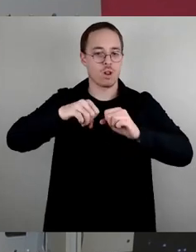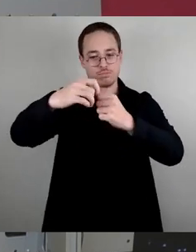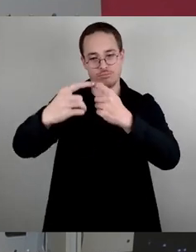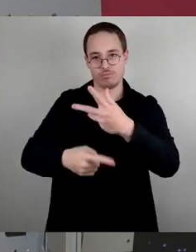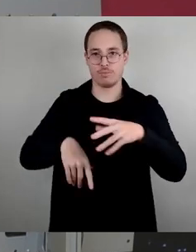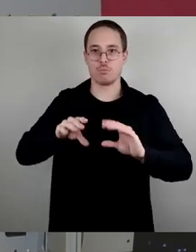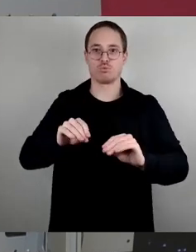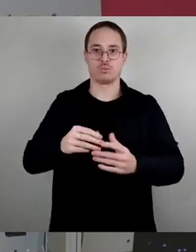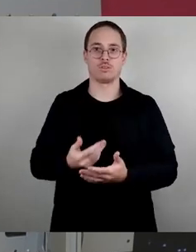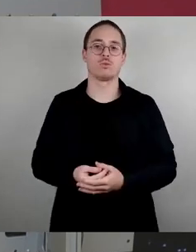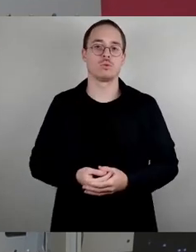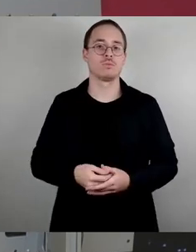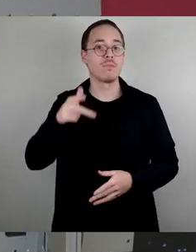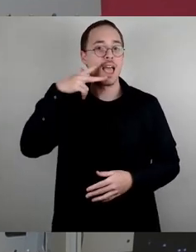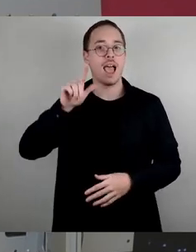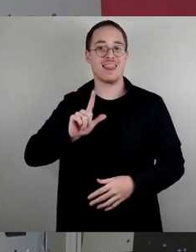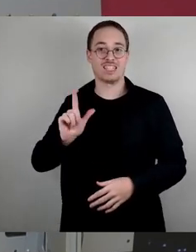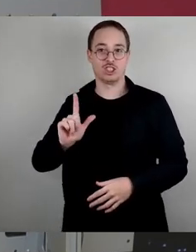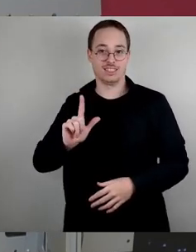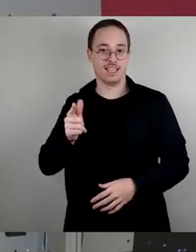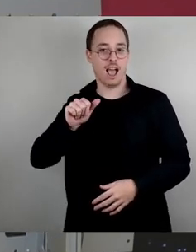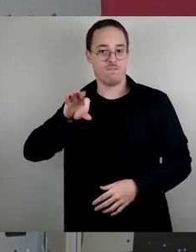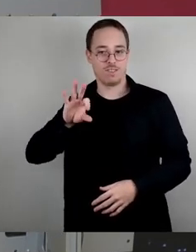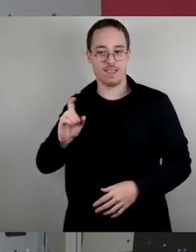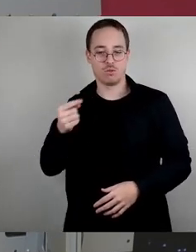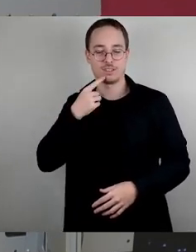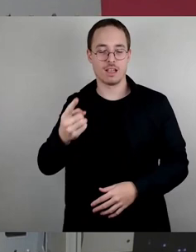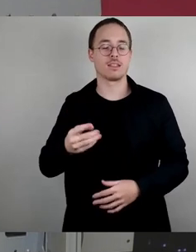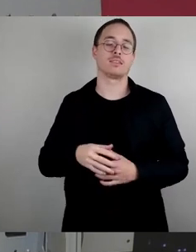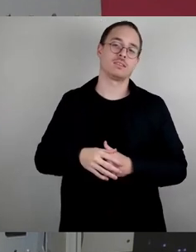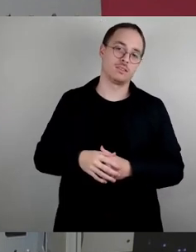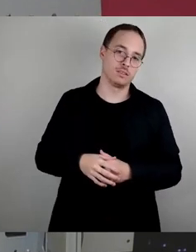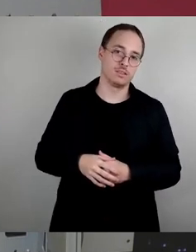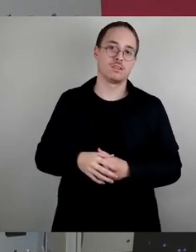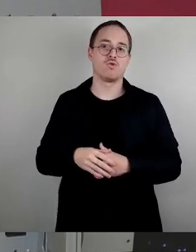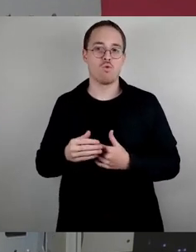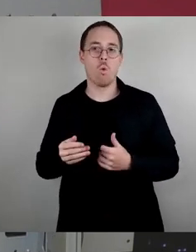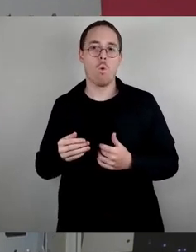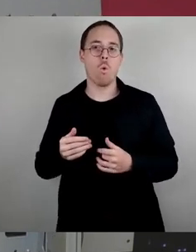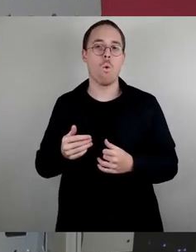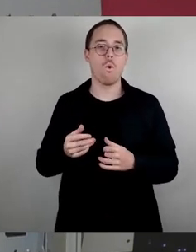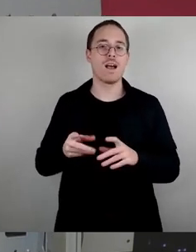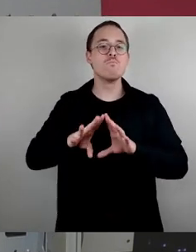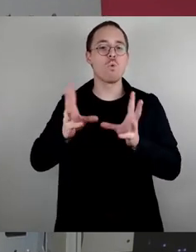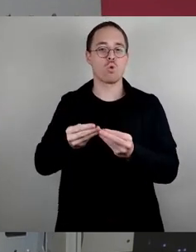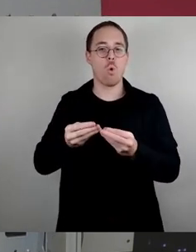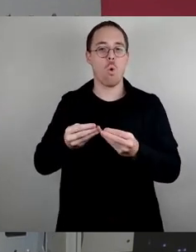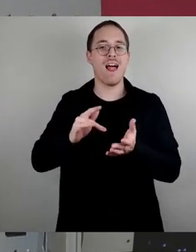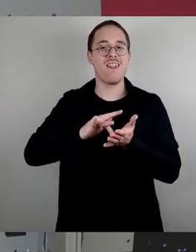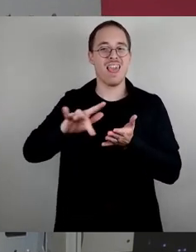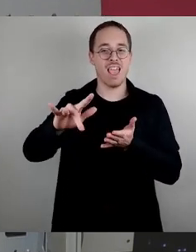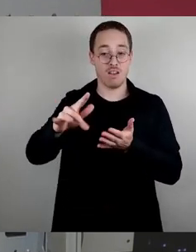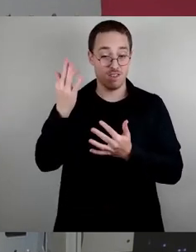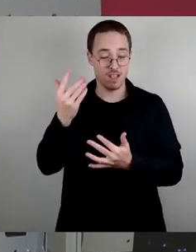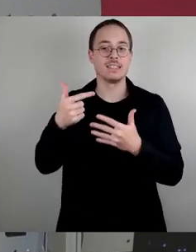von Tatsachen irgendwie diese Debatte zu prägen. Die 7 Prozent sind der Brutto-Leerstand und der strukturelle Leerstand, für die Sie, die